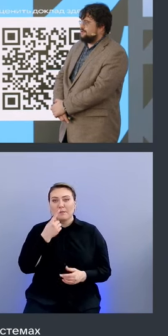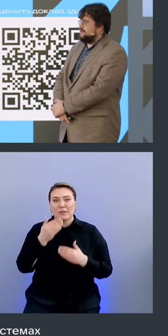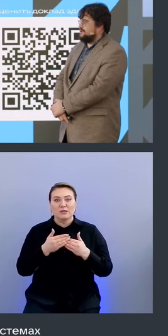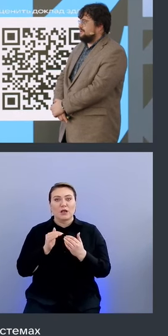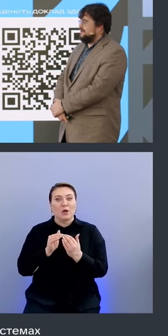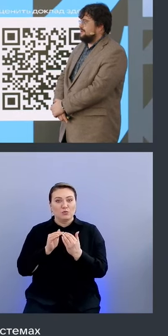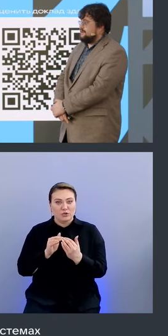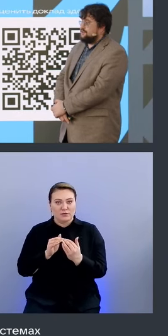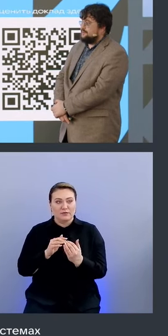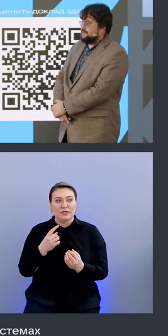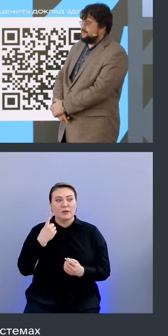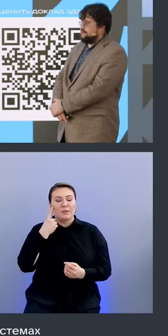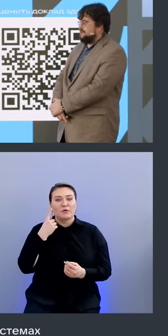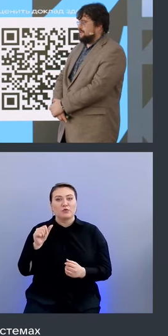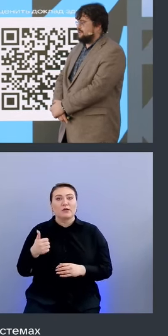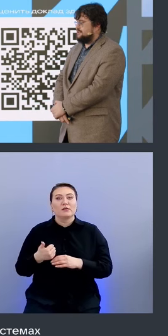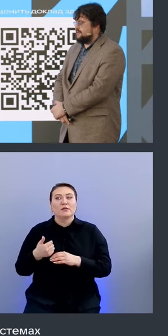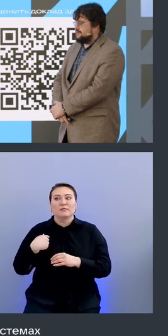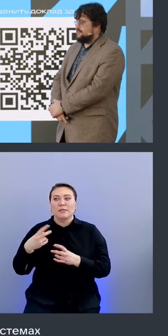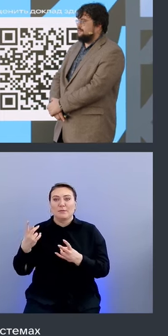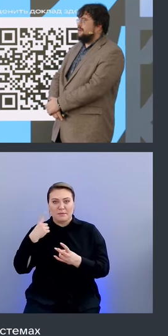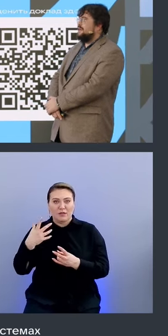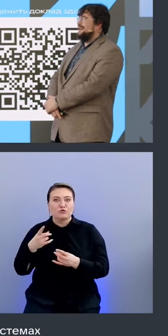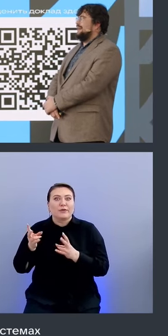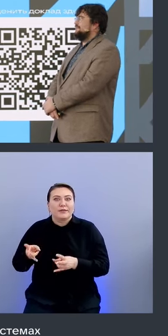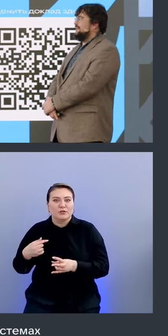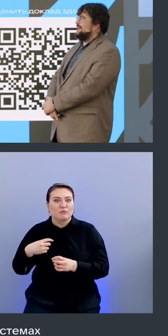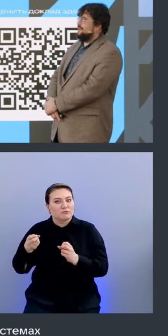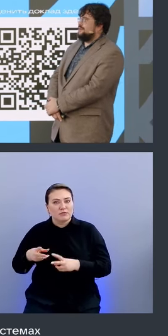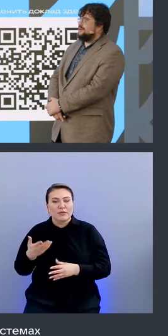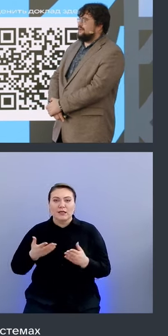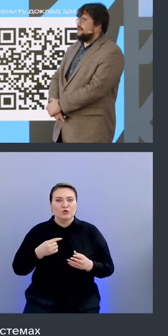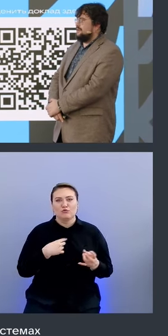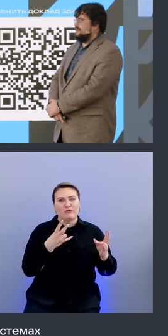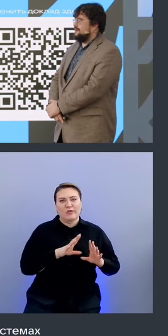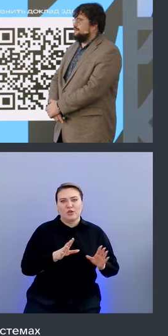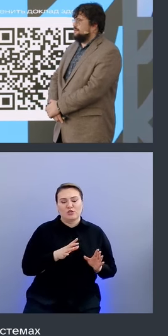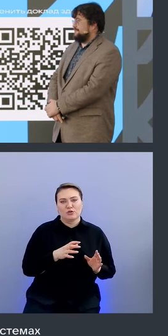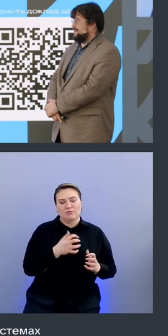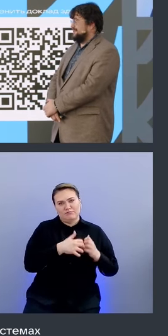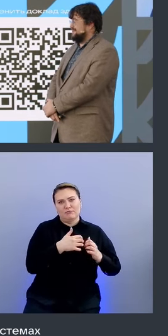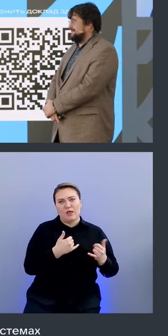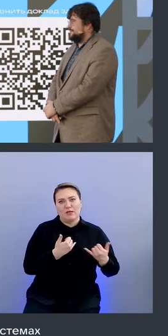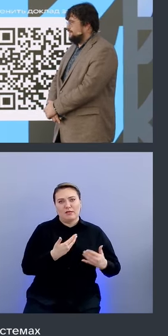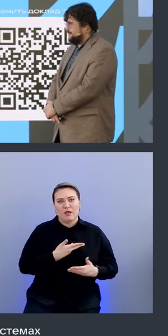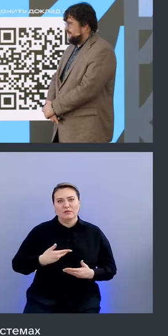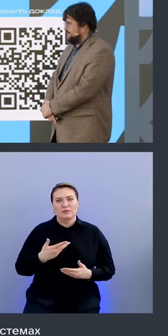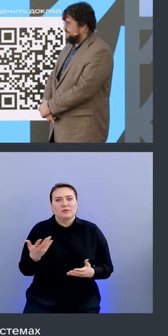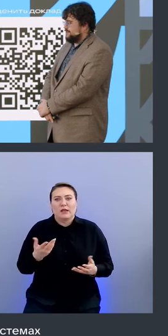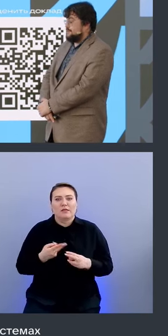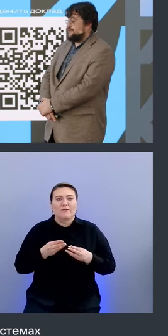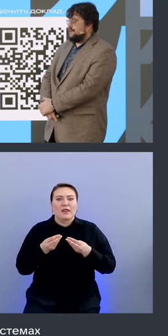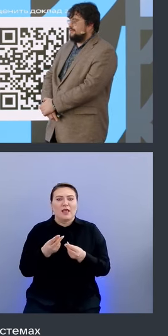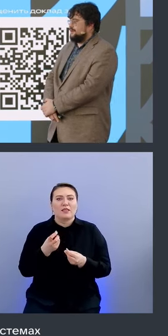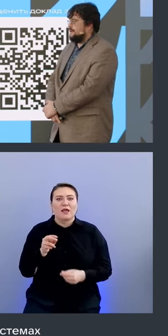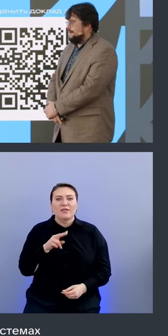понять то есть что для нас является критическим событием что не является критическим событием а влияет ли он как-то на вот там на девопс и на